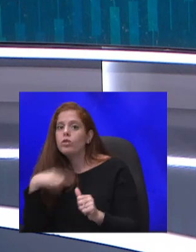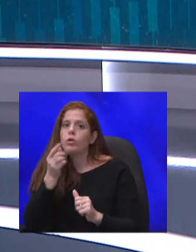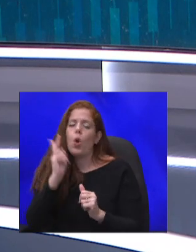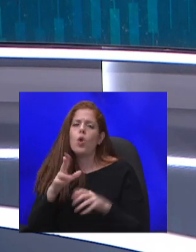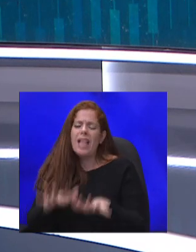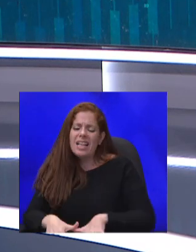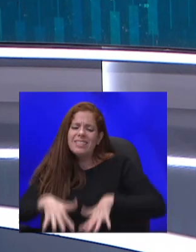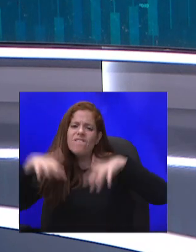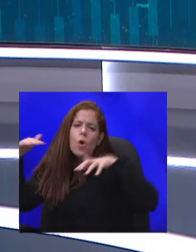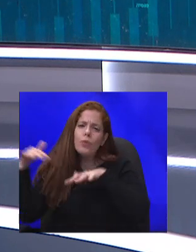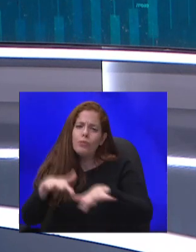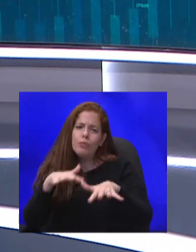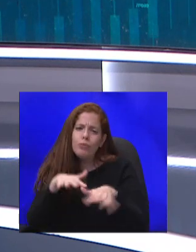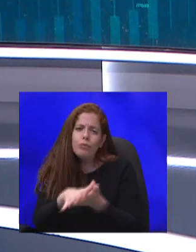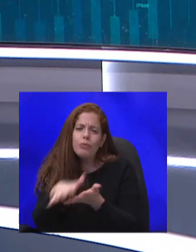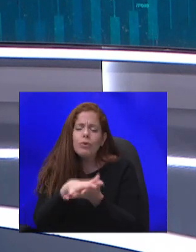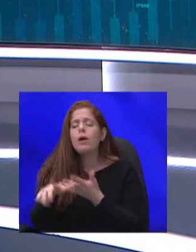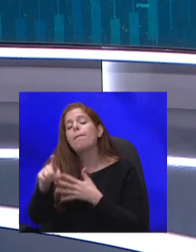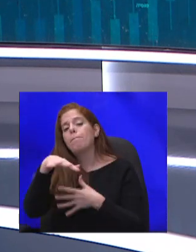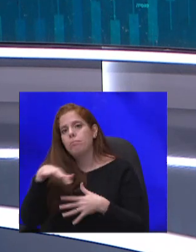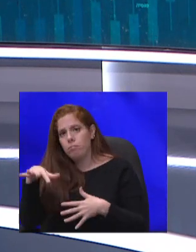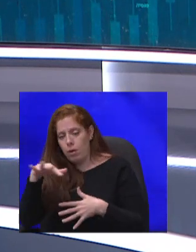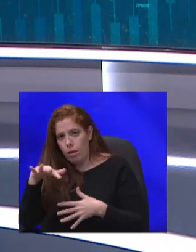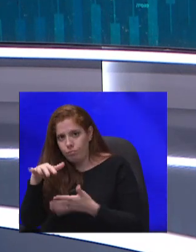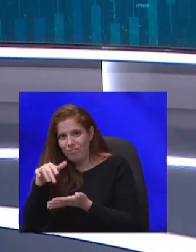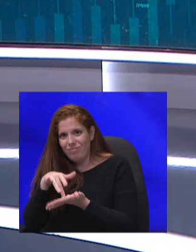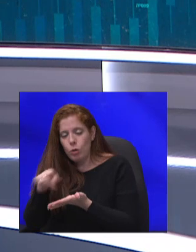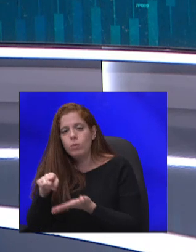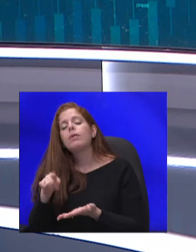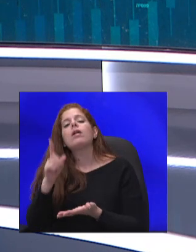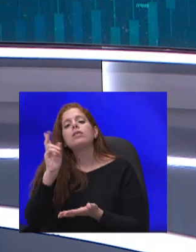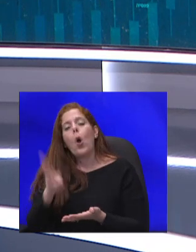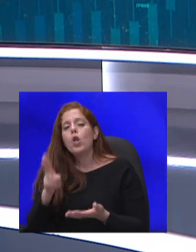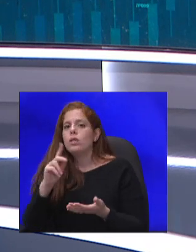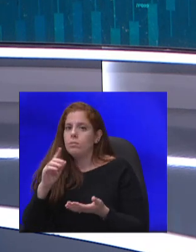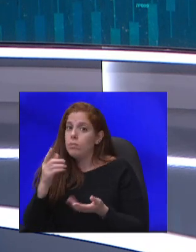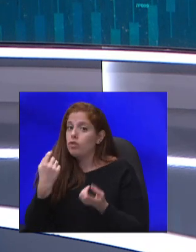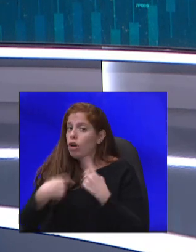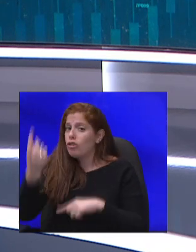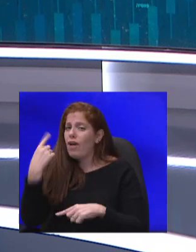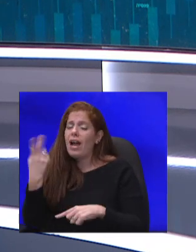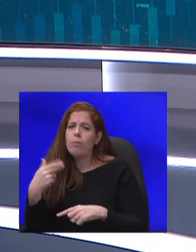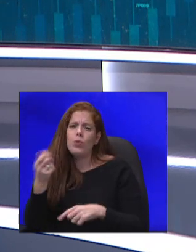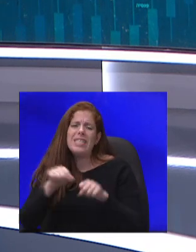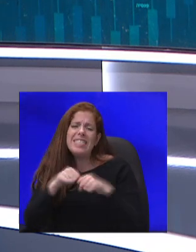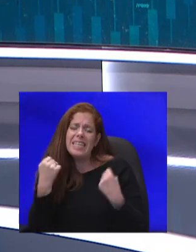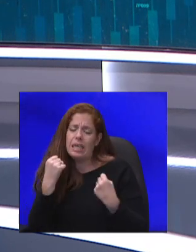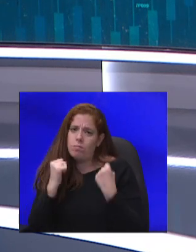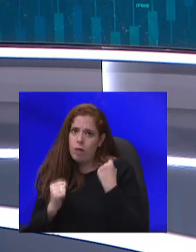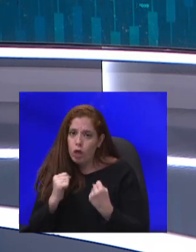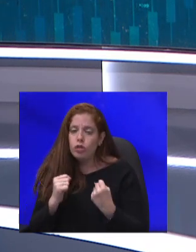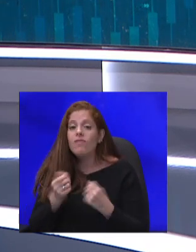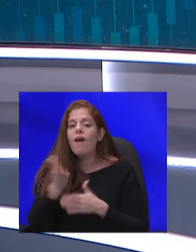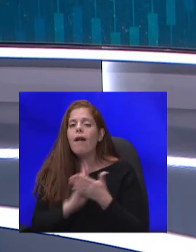בשנים האחרונות ההצפות האלה גם גרמו לנזקים שעלו הון תואפות, וחלקן גם נגמרו באופן טראגי. האם הרשויות